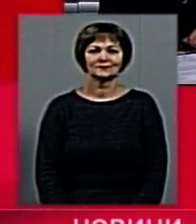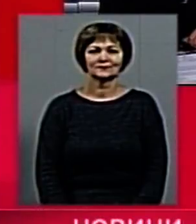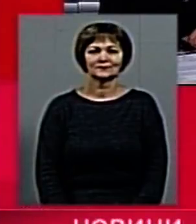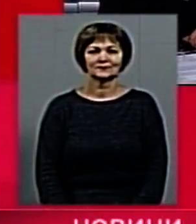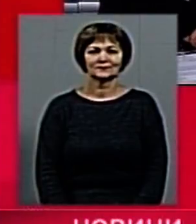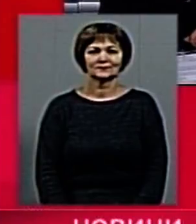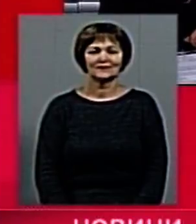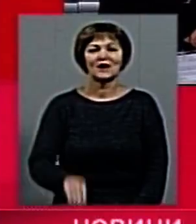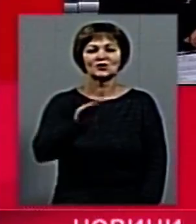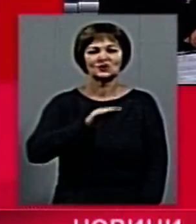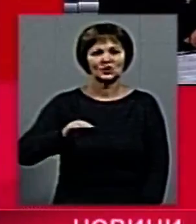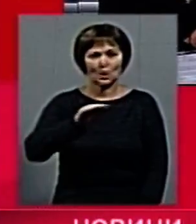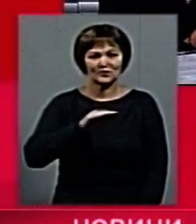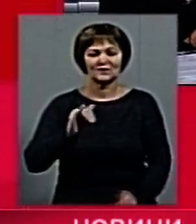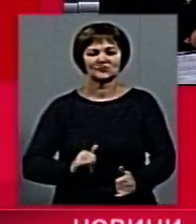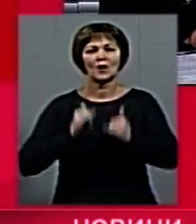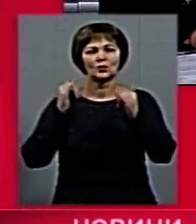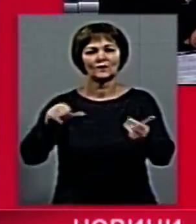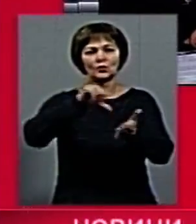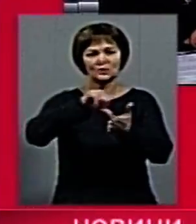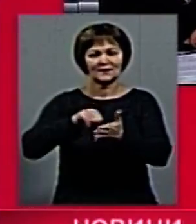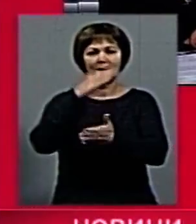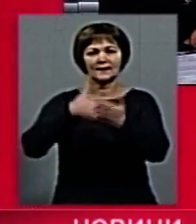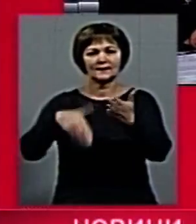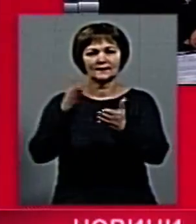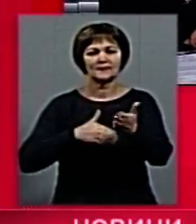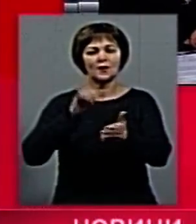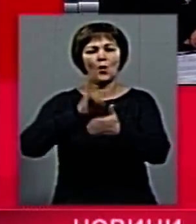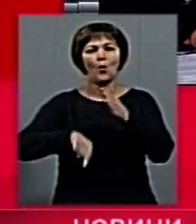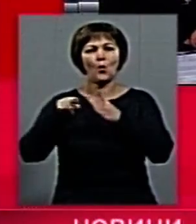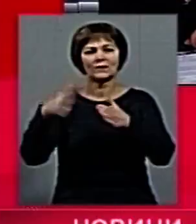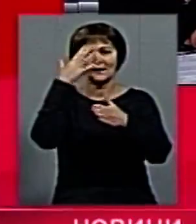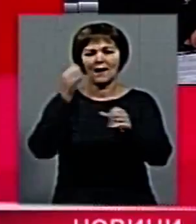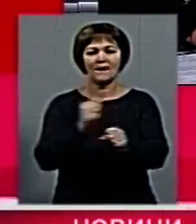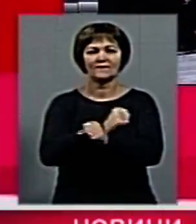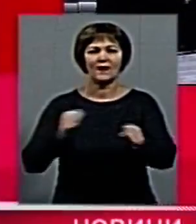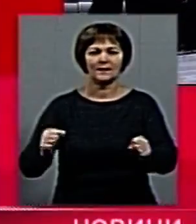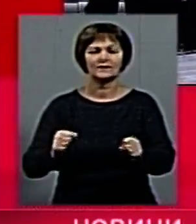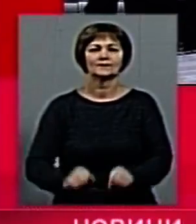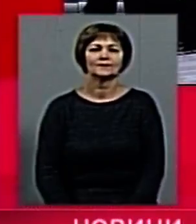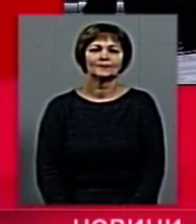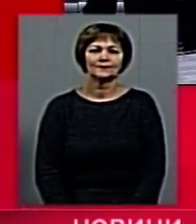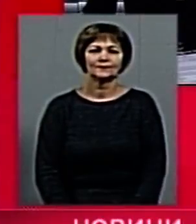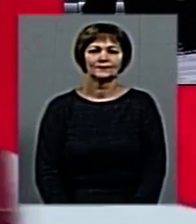Музика Житомирщина вшановує учасників ліквідації наслідків аварії на Чорнобильській АЕС.